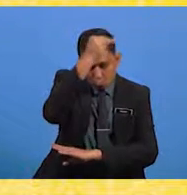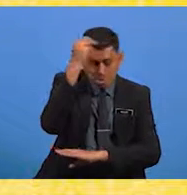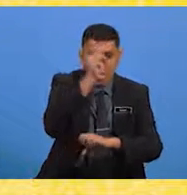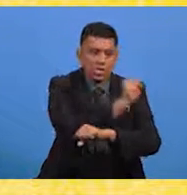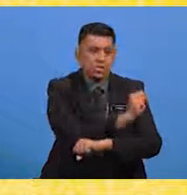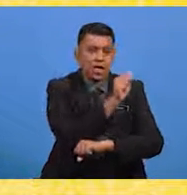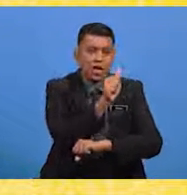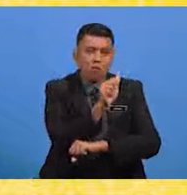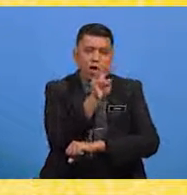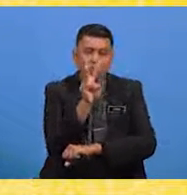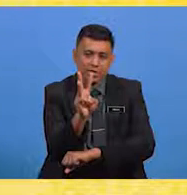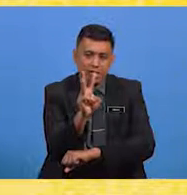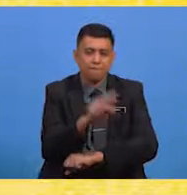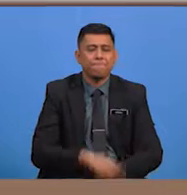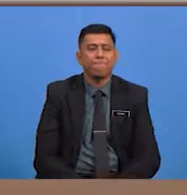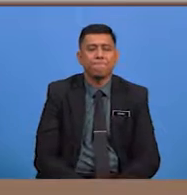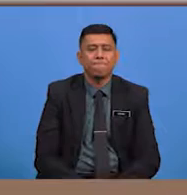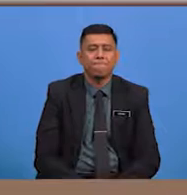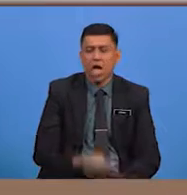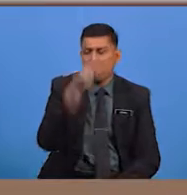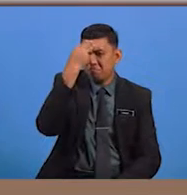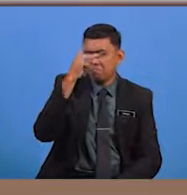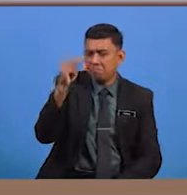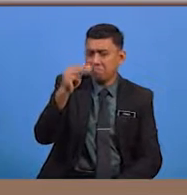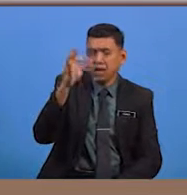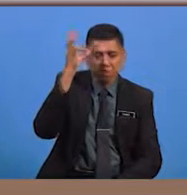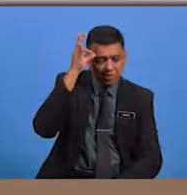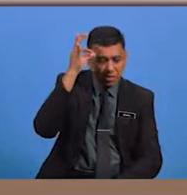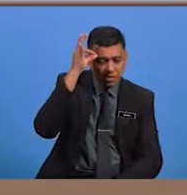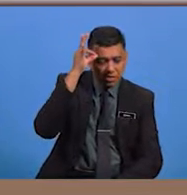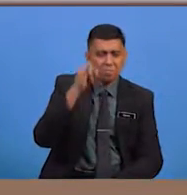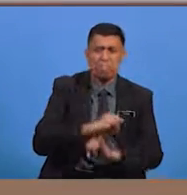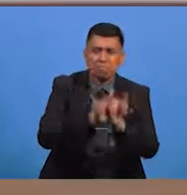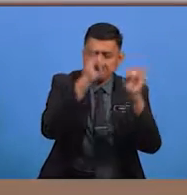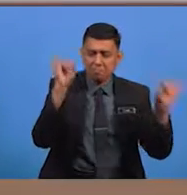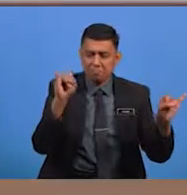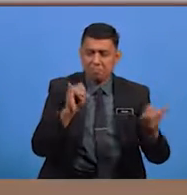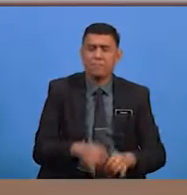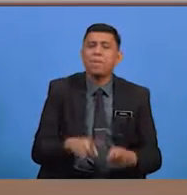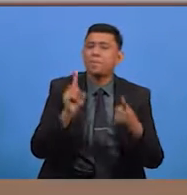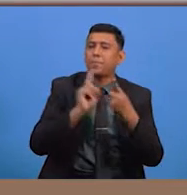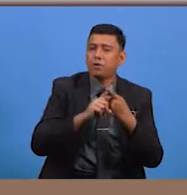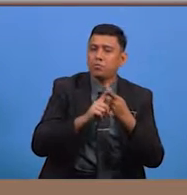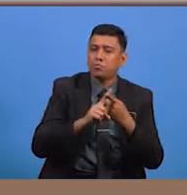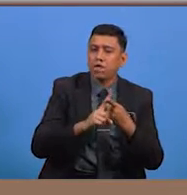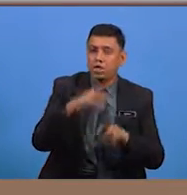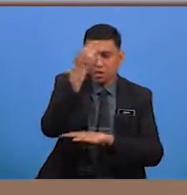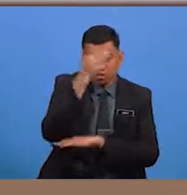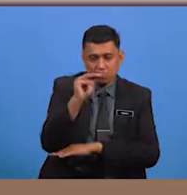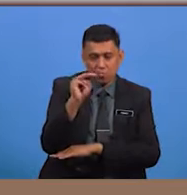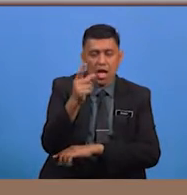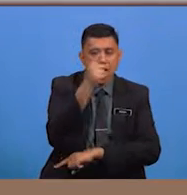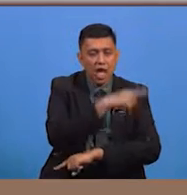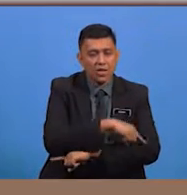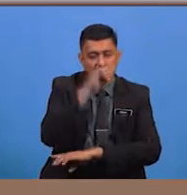SAW Maka, pemikiran yang jelas ialah Pertama, kemuliaan